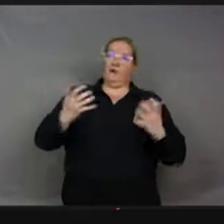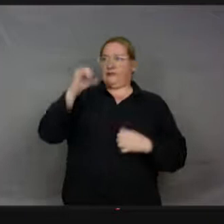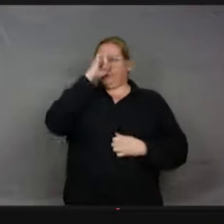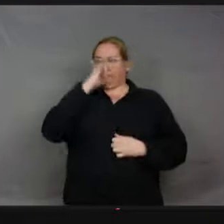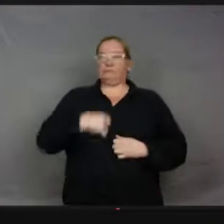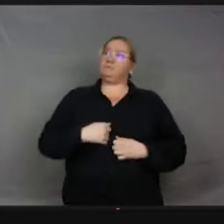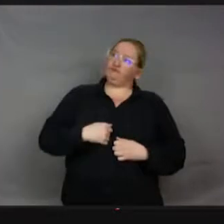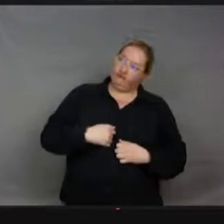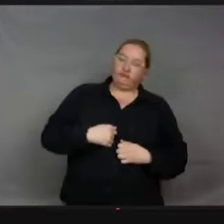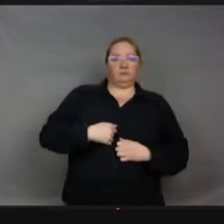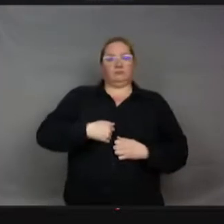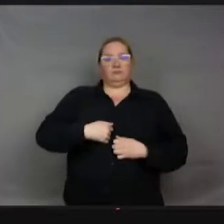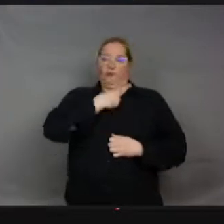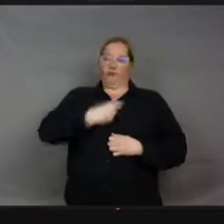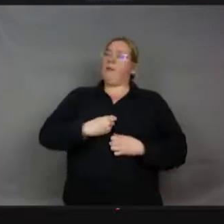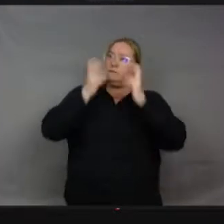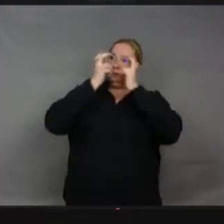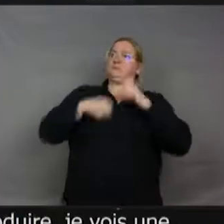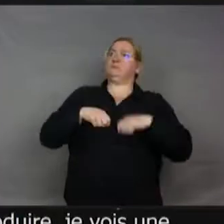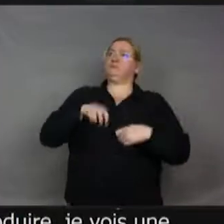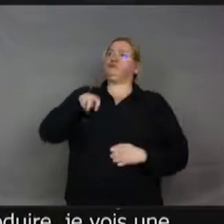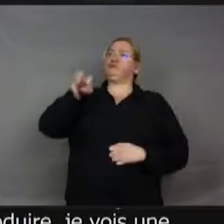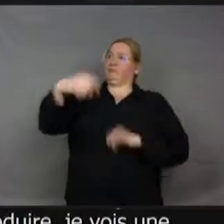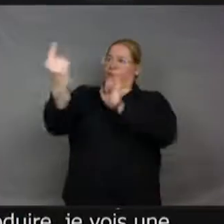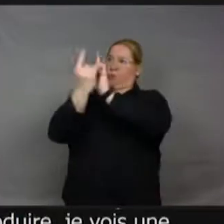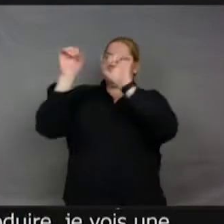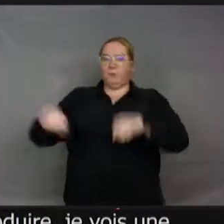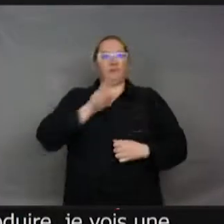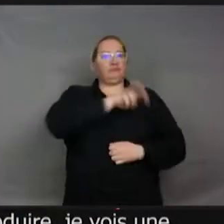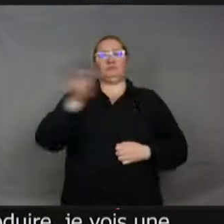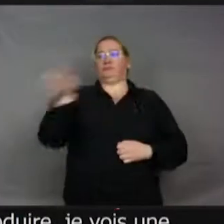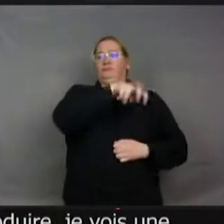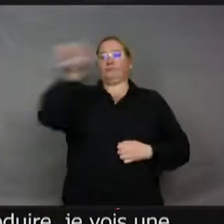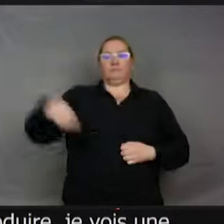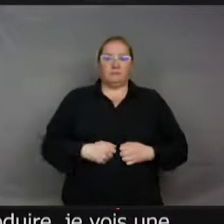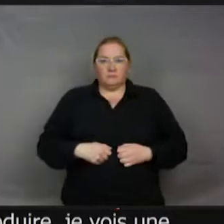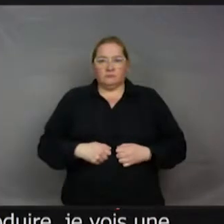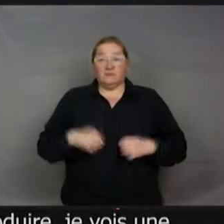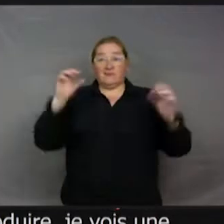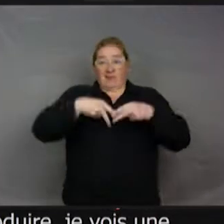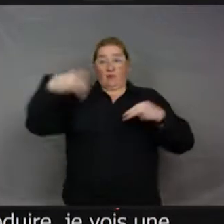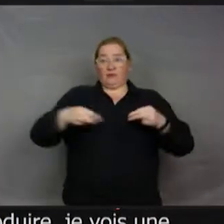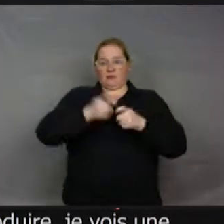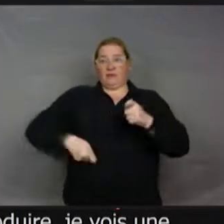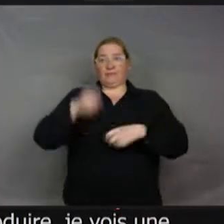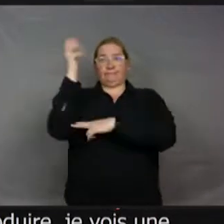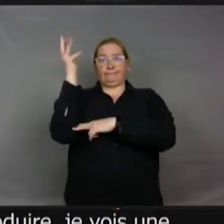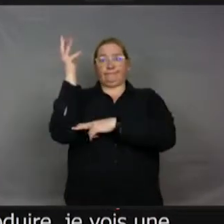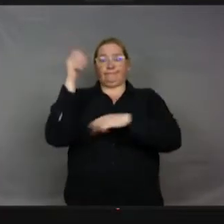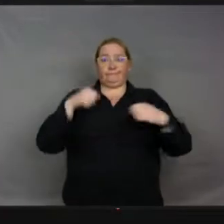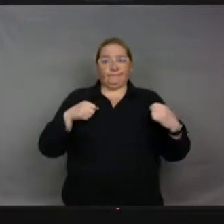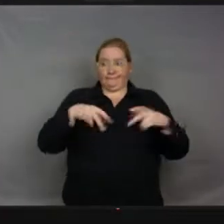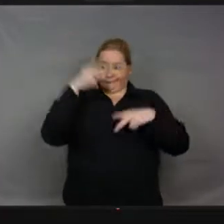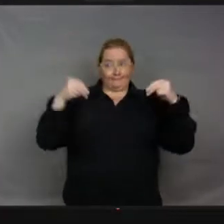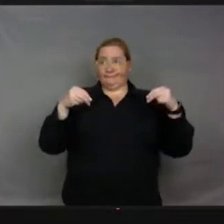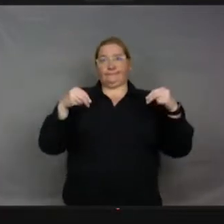je vais y aller. Ou si une femelle a un mâle, on peut se déplacer. Les plantes ne peuvent pas se déplacer. Alors, elles peuvent, et certaines le font, se